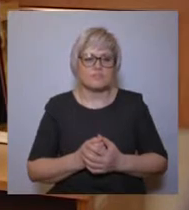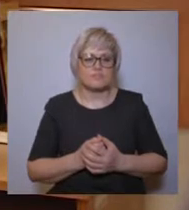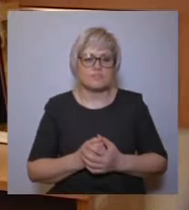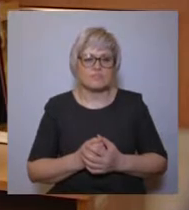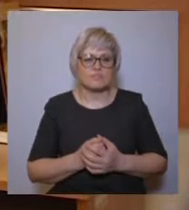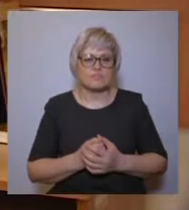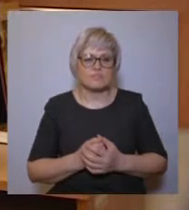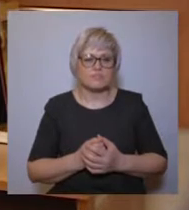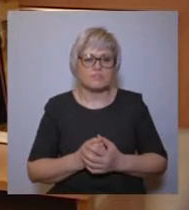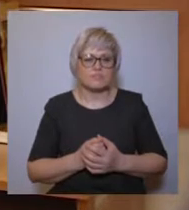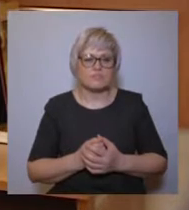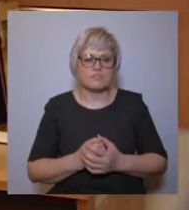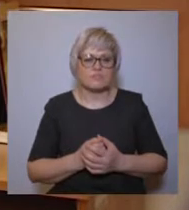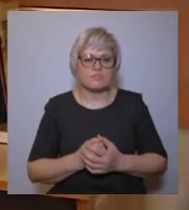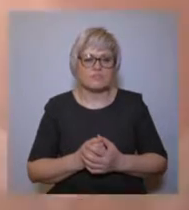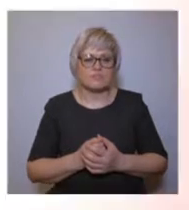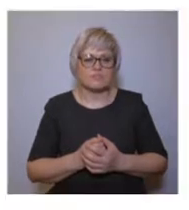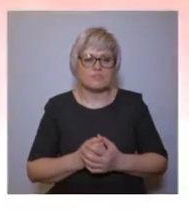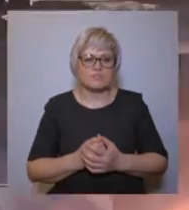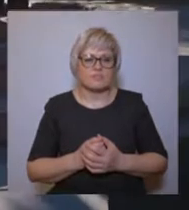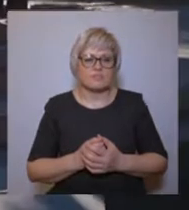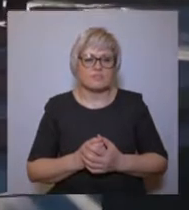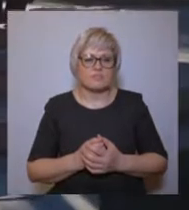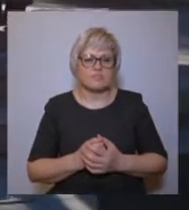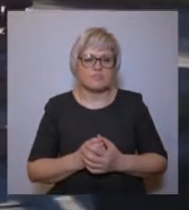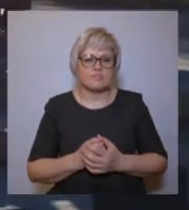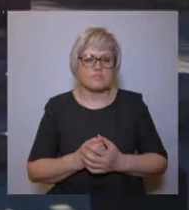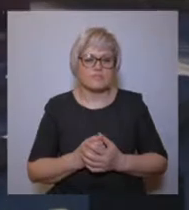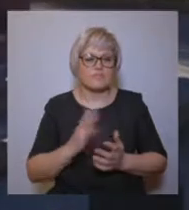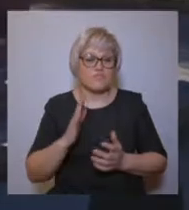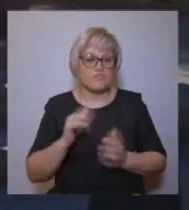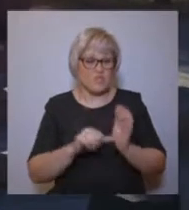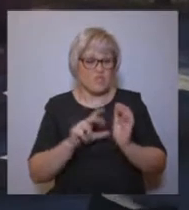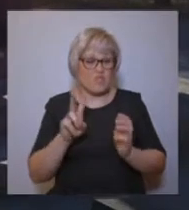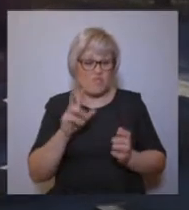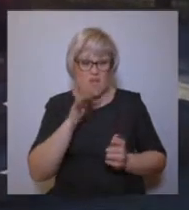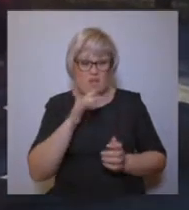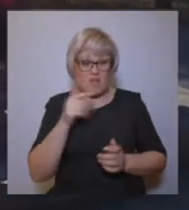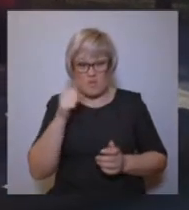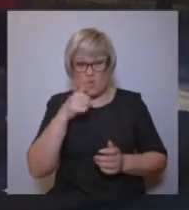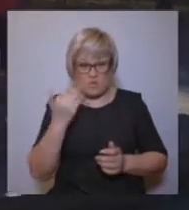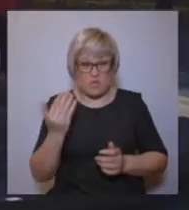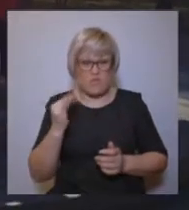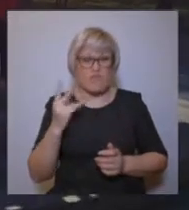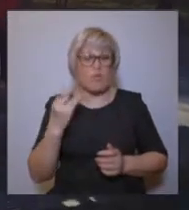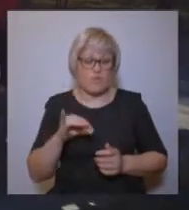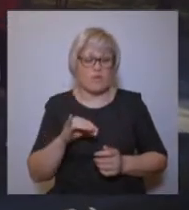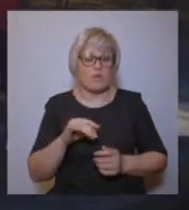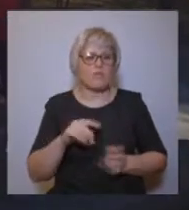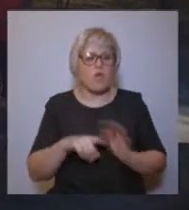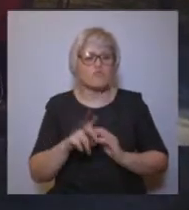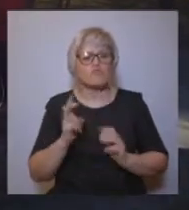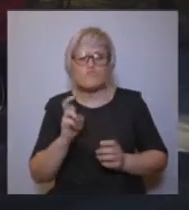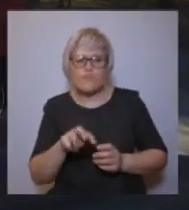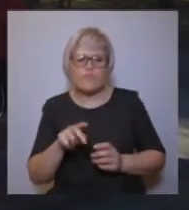его можно было видеть. Старцем 62-х лет от роду Филофей выходит на проповедь на просторы